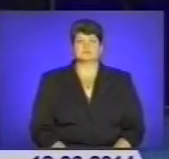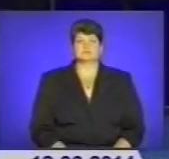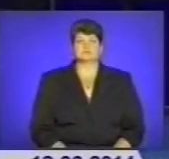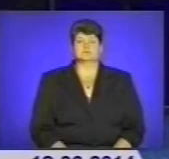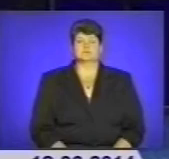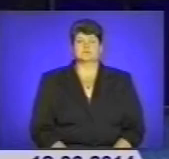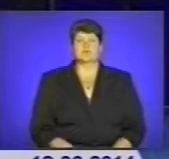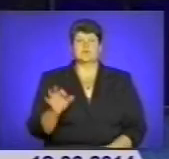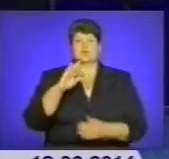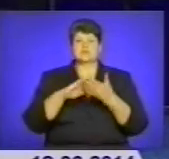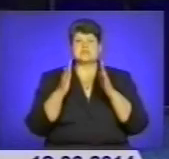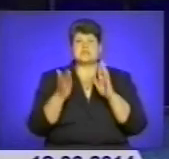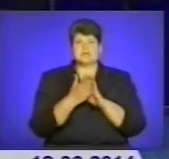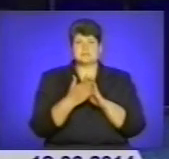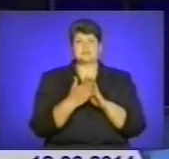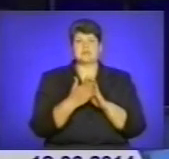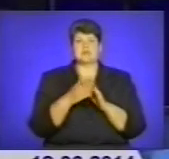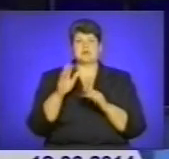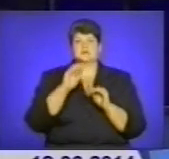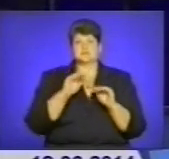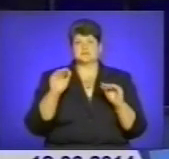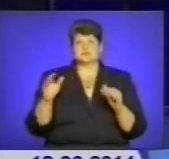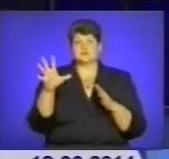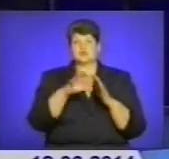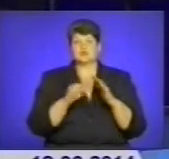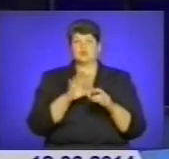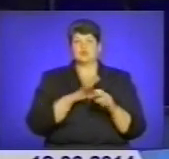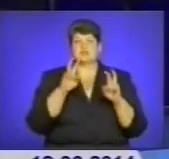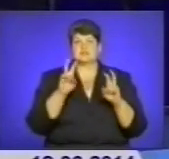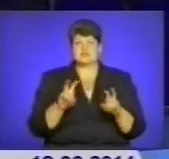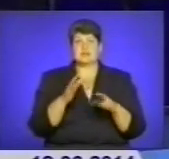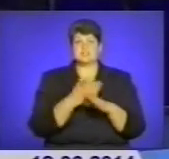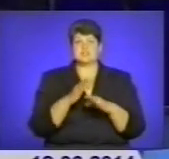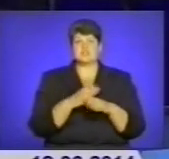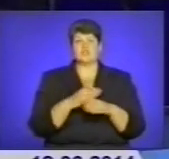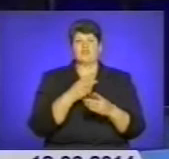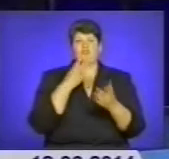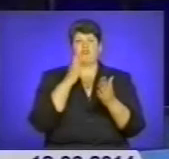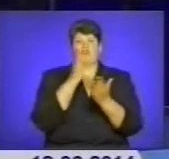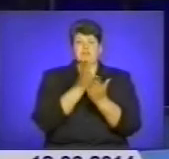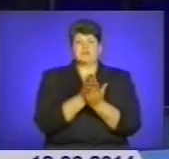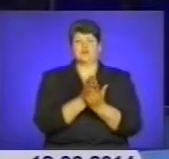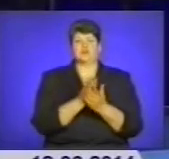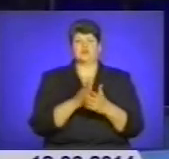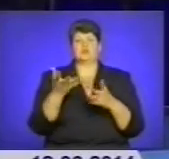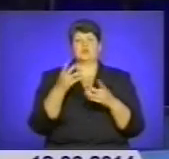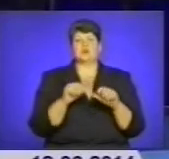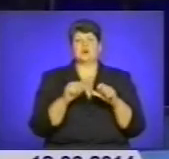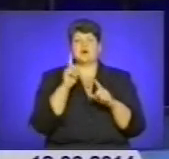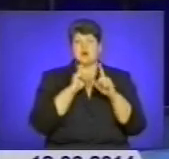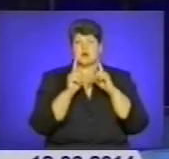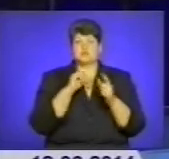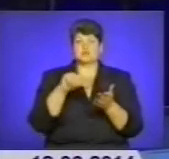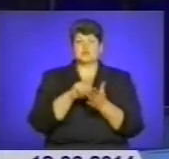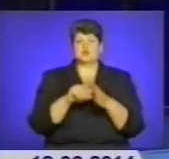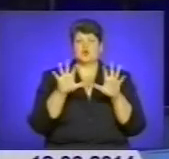Про стан підліткової злочинності в країй йшлося на засіданні обласної міжвідомчої координаційно-методичної ради з правовою освіти населення за участю